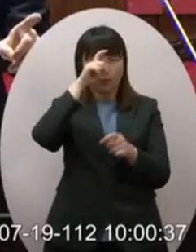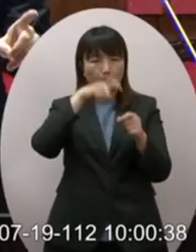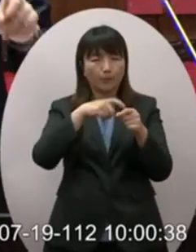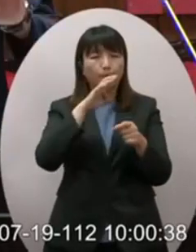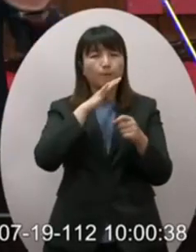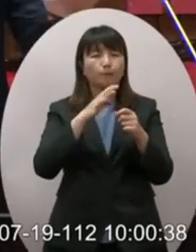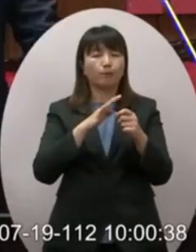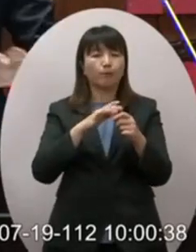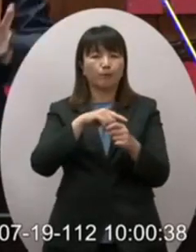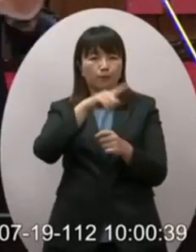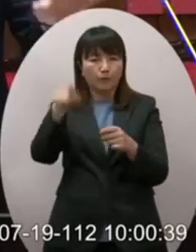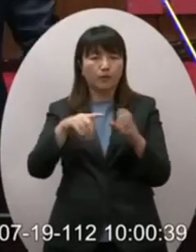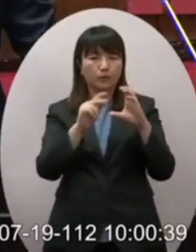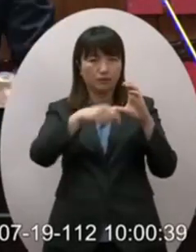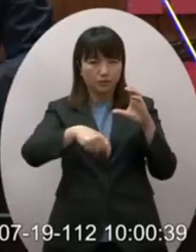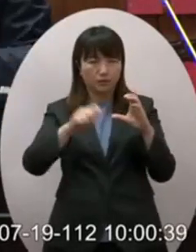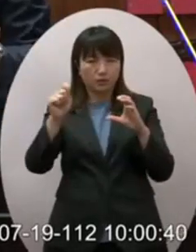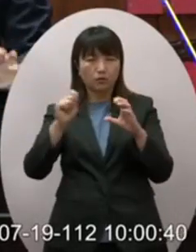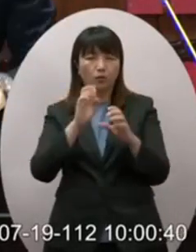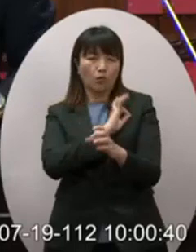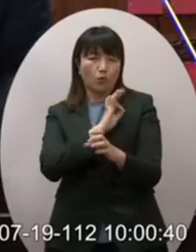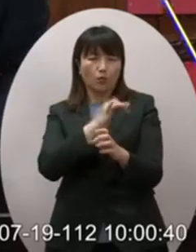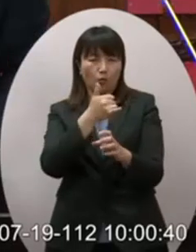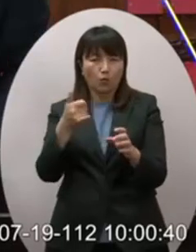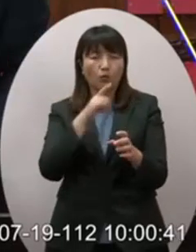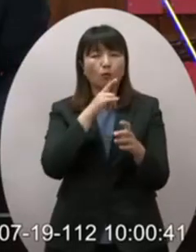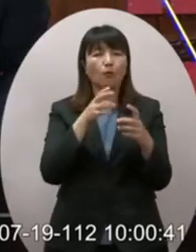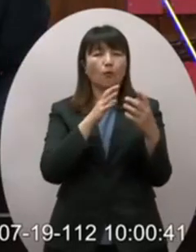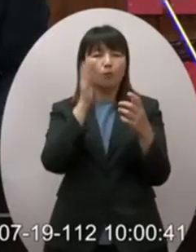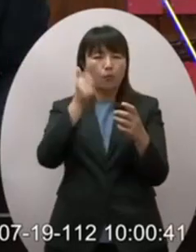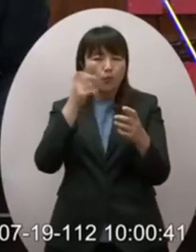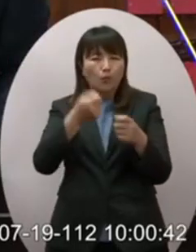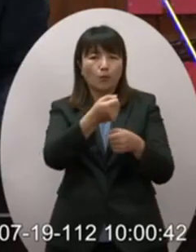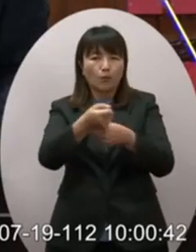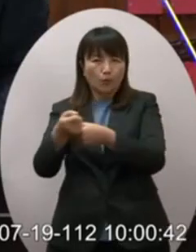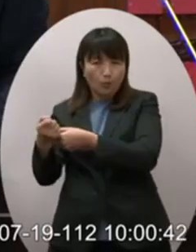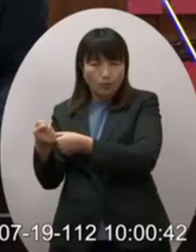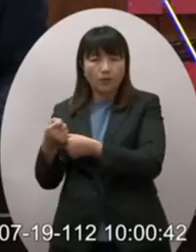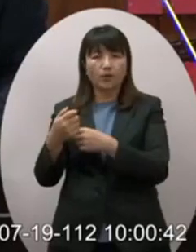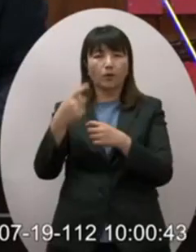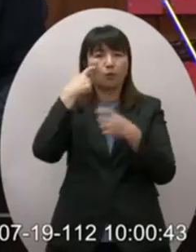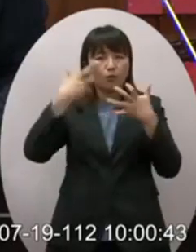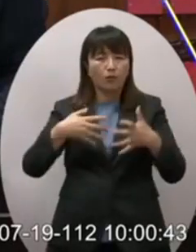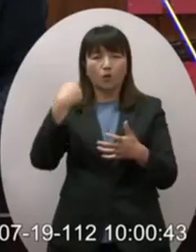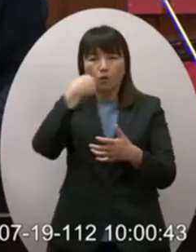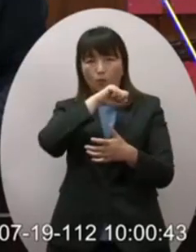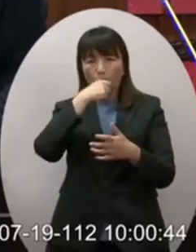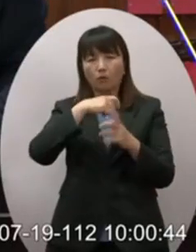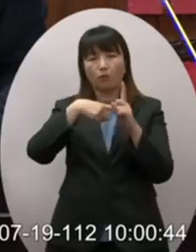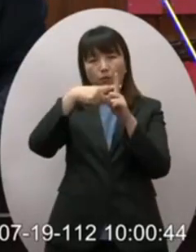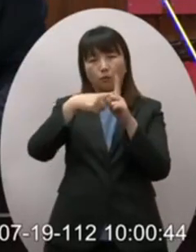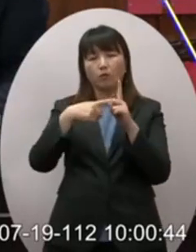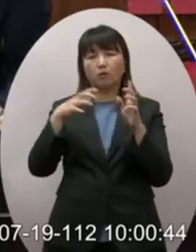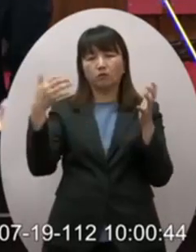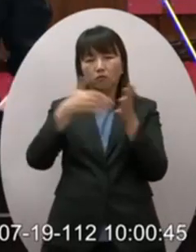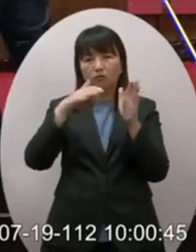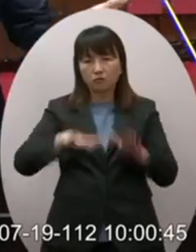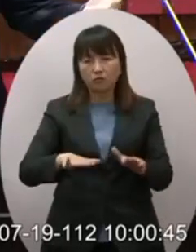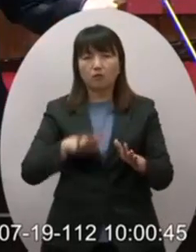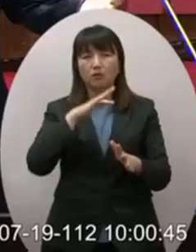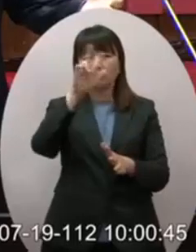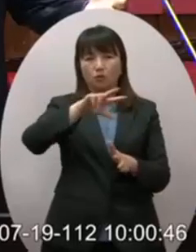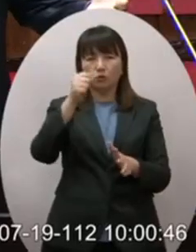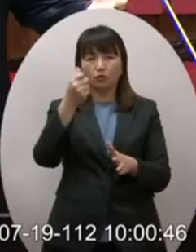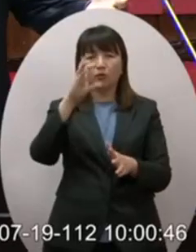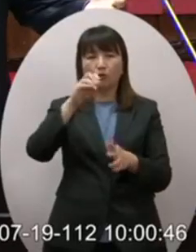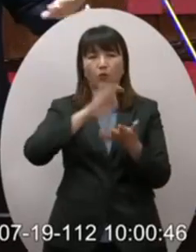說我們的會那個CPTPP的會員國擱置政治問題正是我們的高標準實力現在咧請問七千